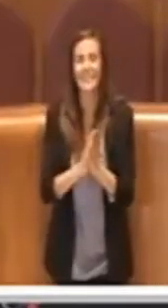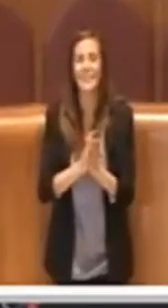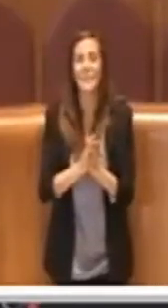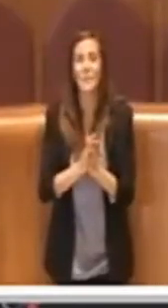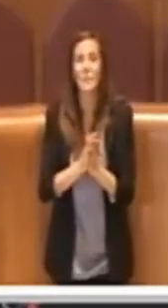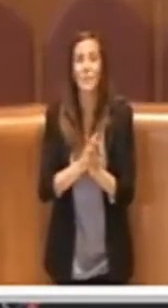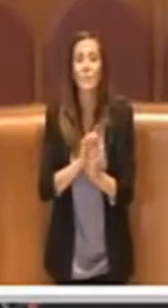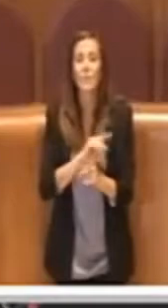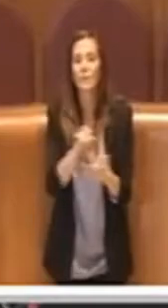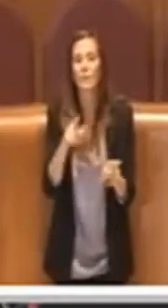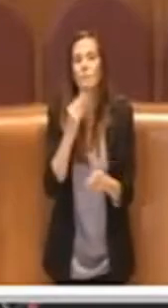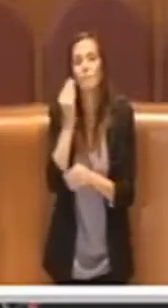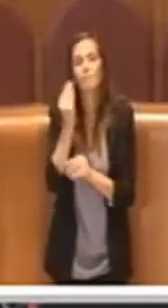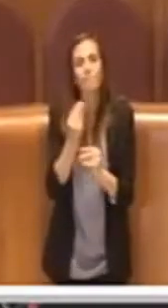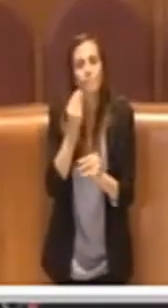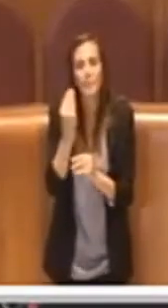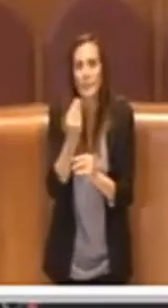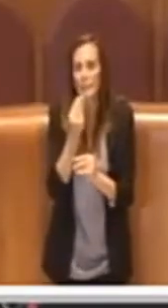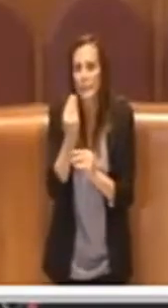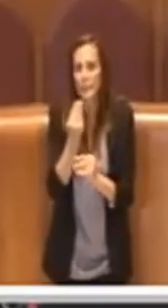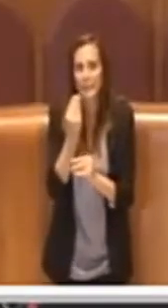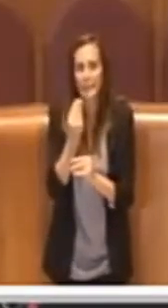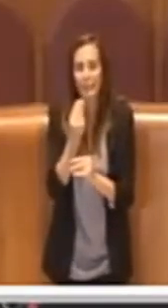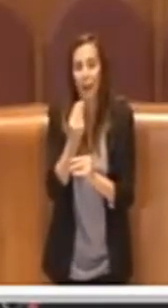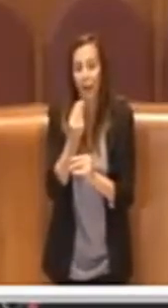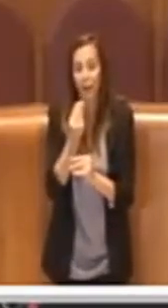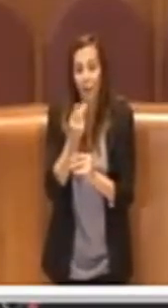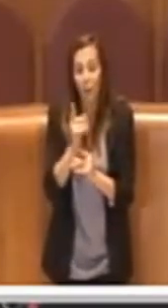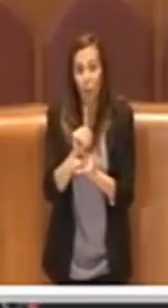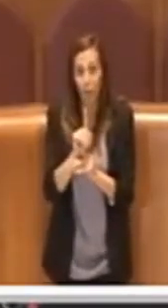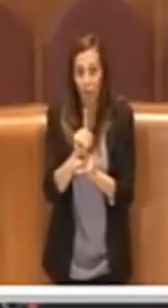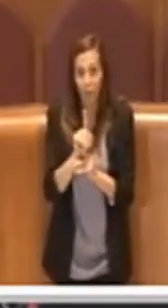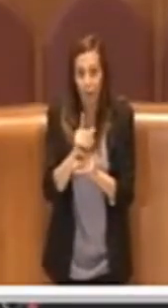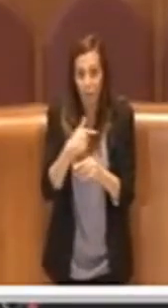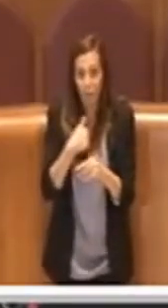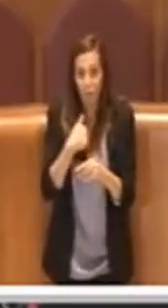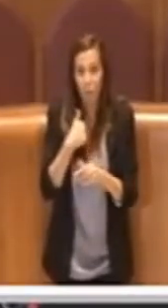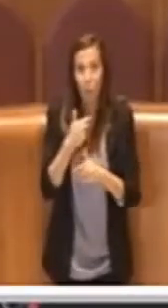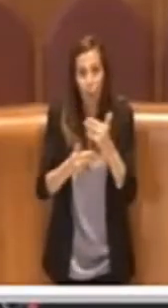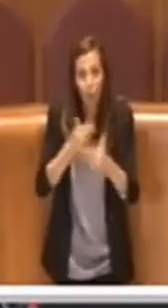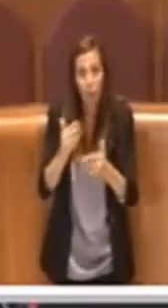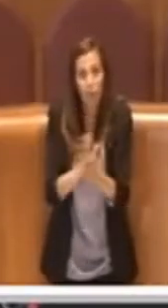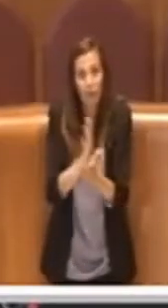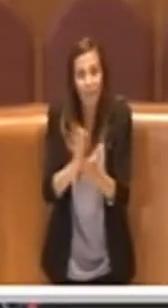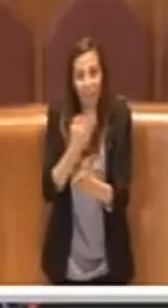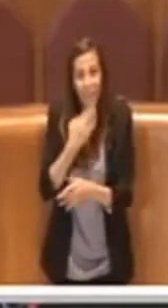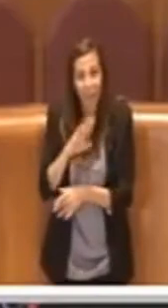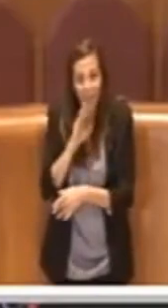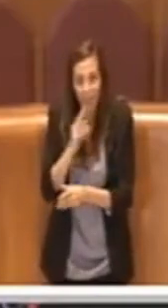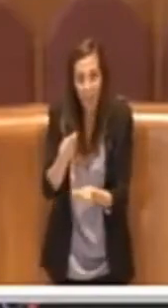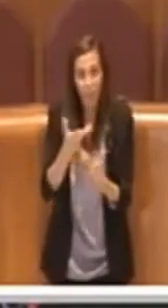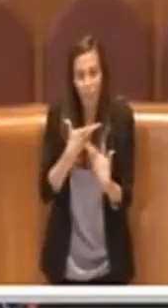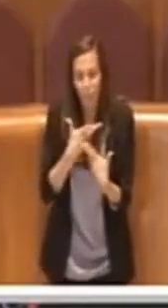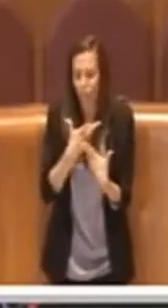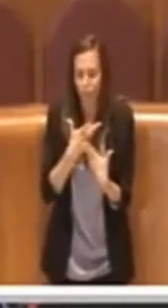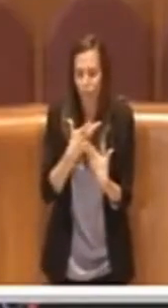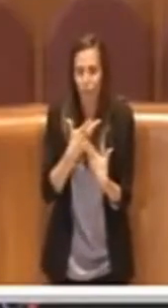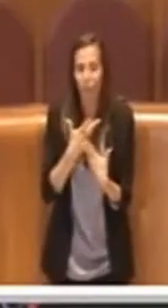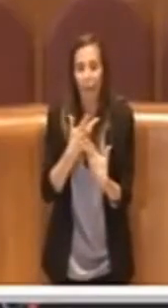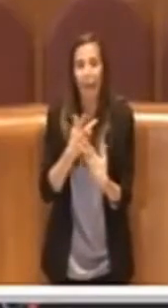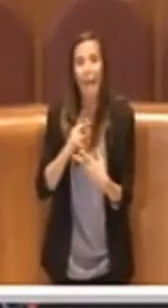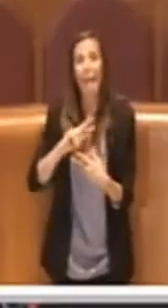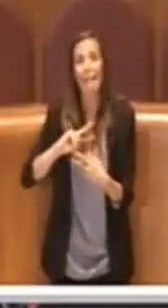ritenuto che vi fosse un vantaggio nel poter proseguire la festa e così abbiamo assistito a una